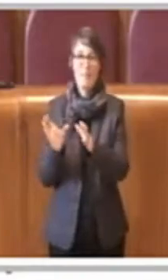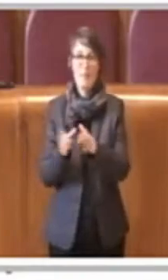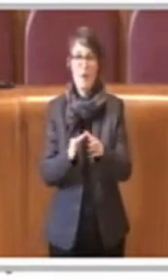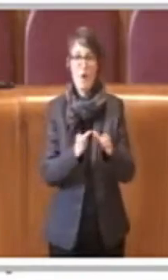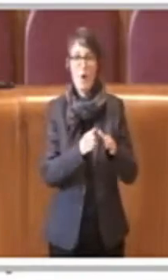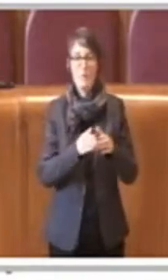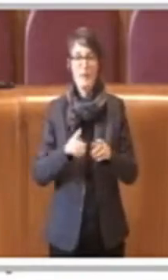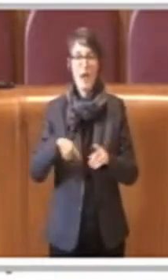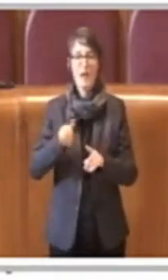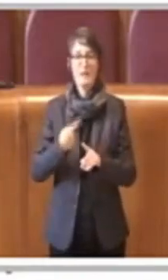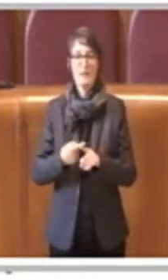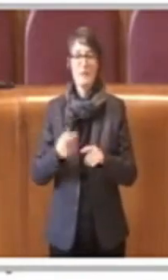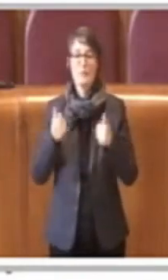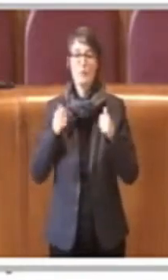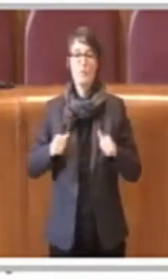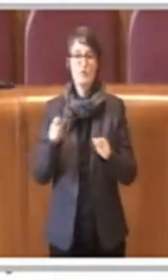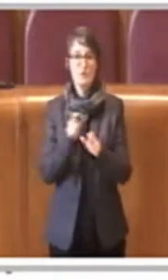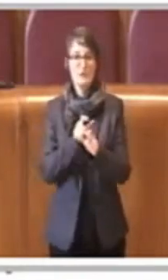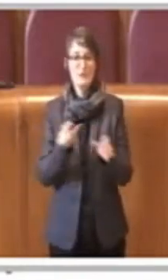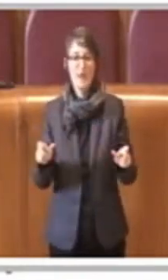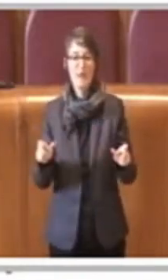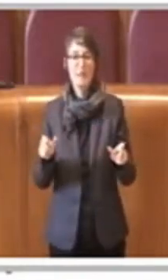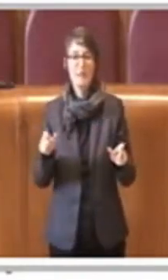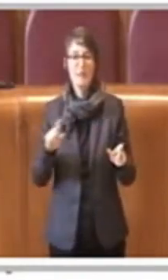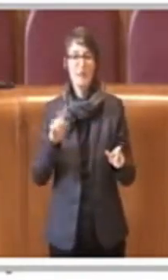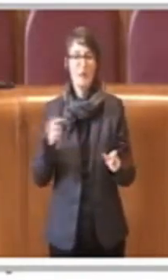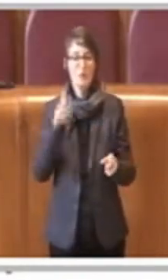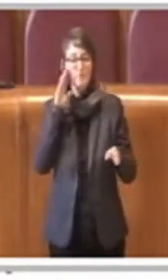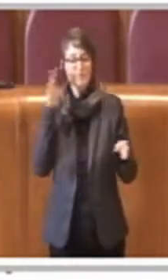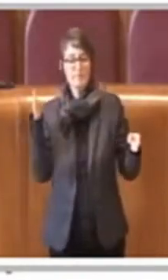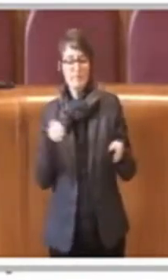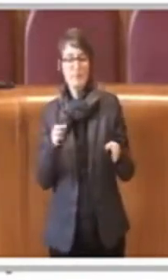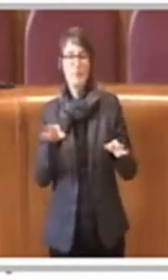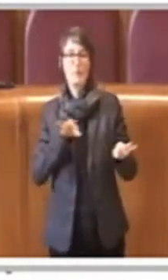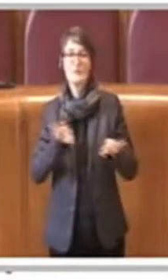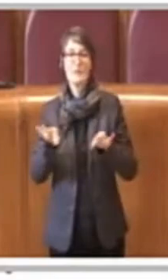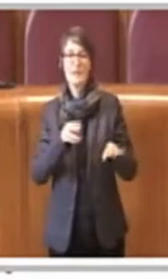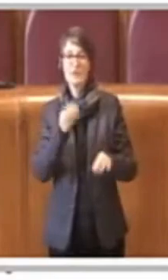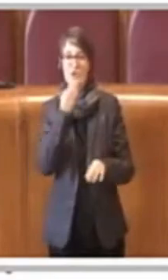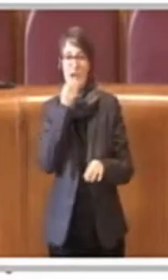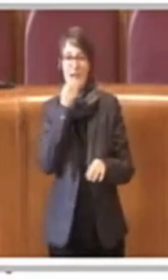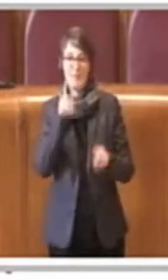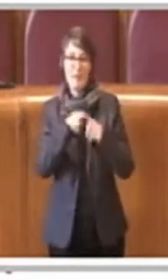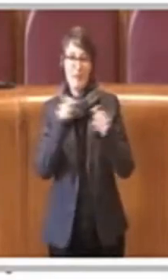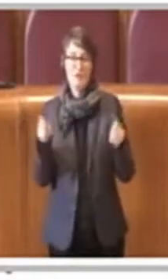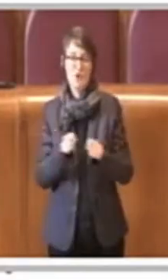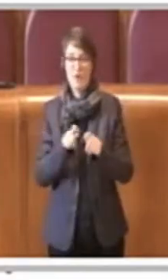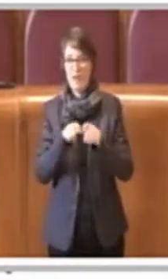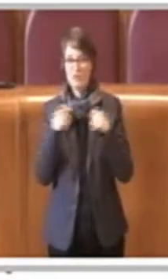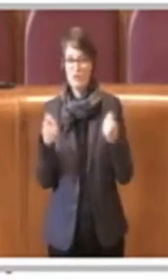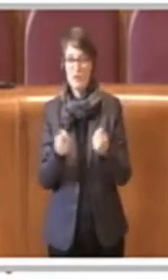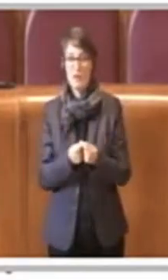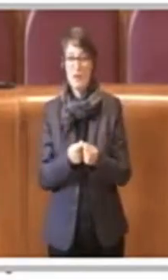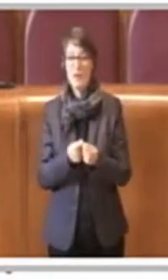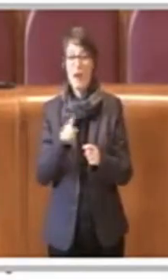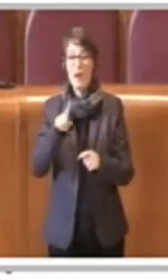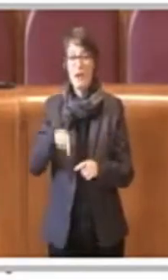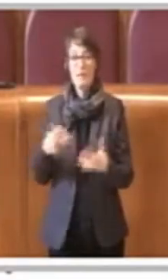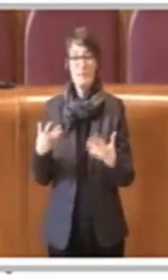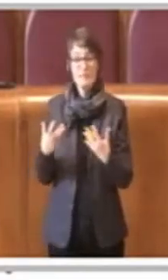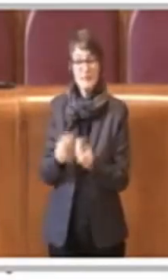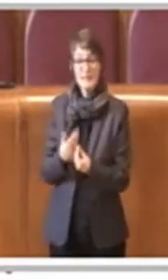strategie dell'alimentazione diciamo in generale e insieme ai vari consiglieri, perciò intanto ringrazio anche